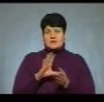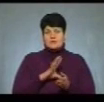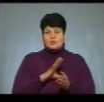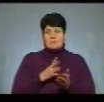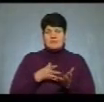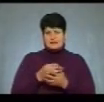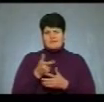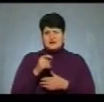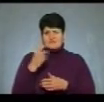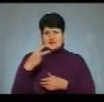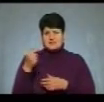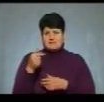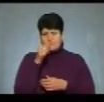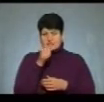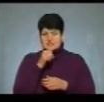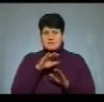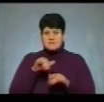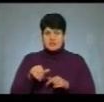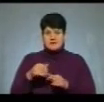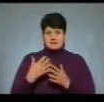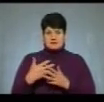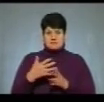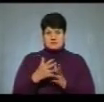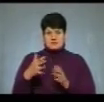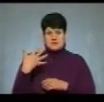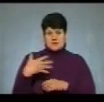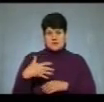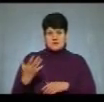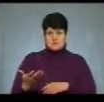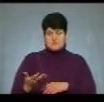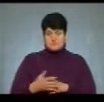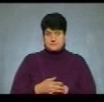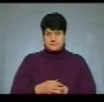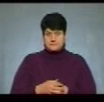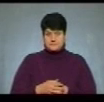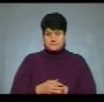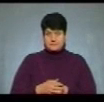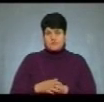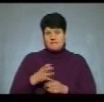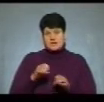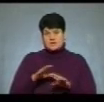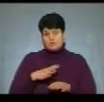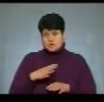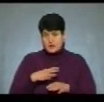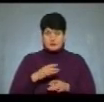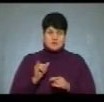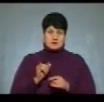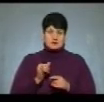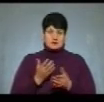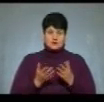гривень на місяць. Після – близько 50. «Вирішив почекати. І якщо дійсно